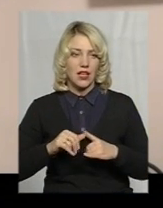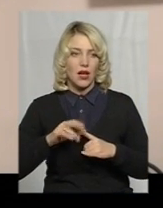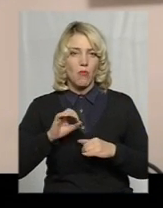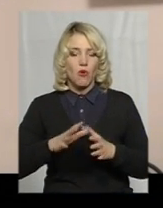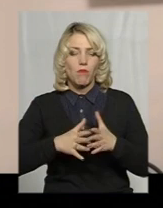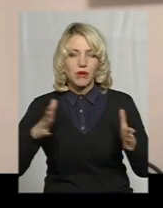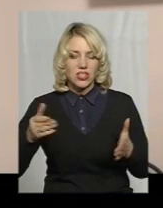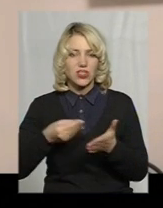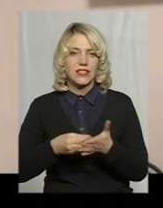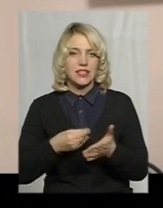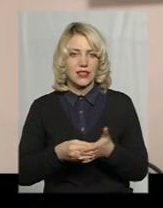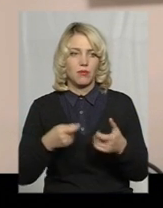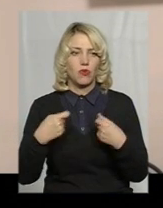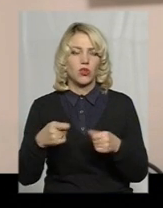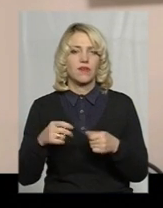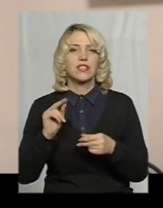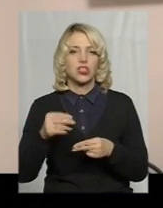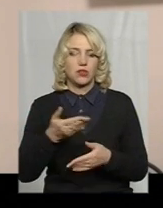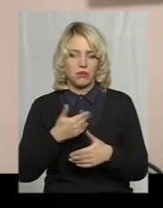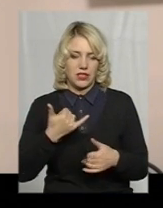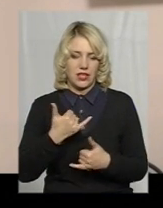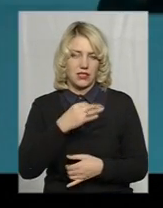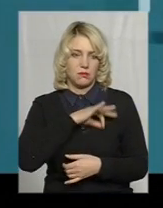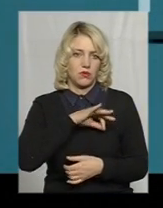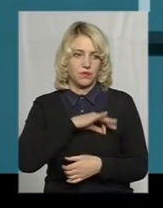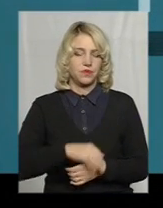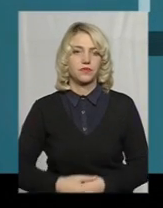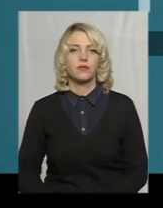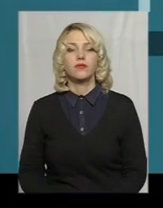зараз університет купує електричну енергію в електромережі.